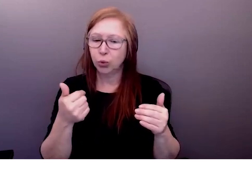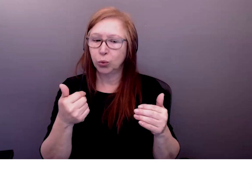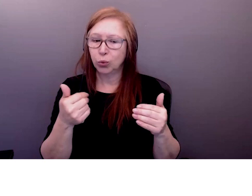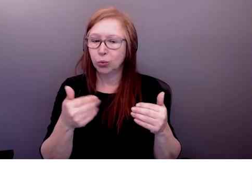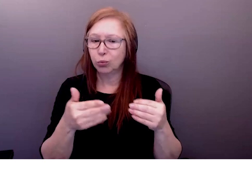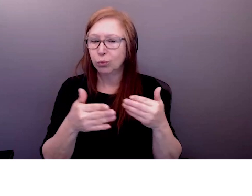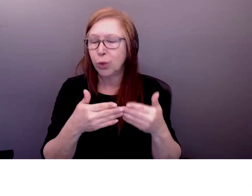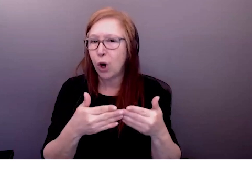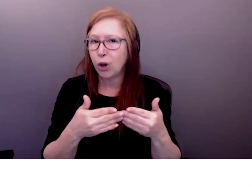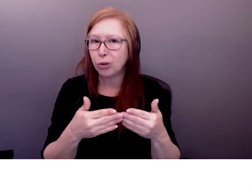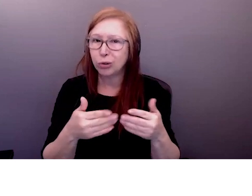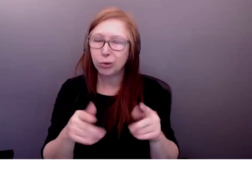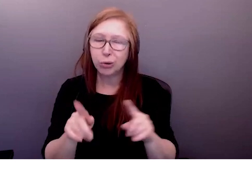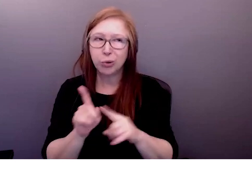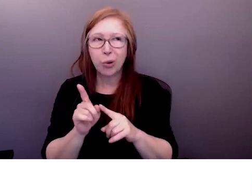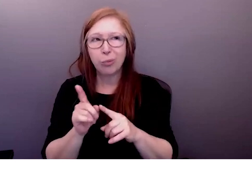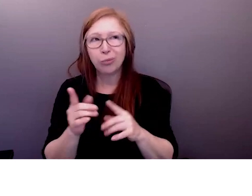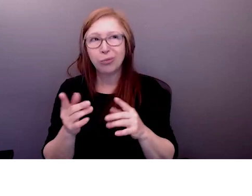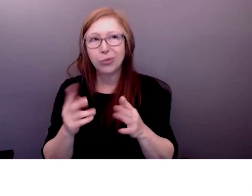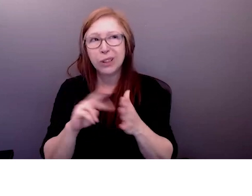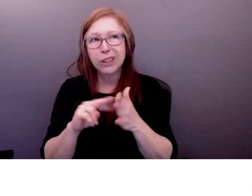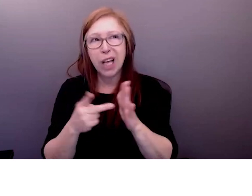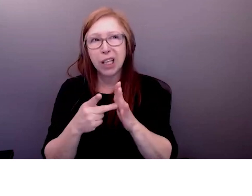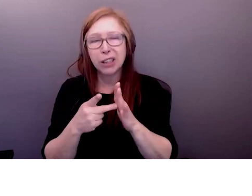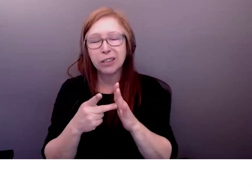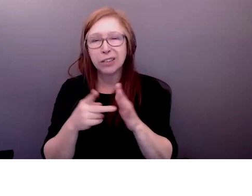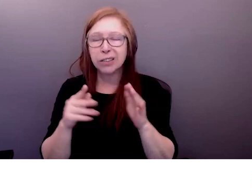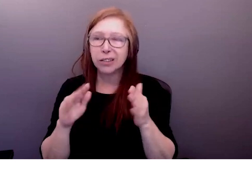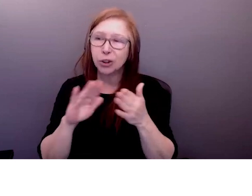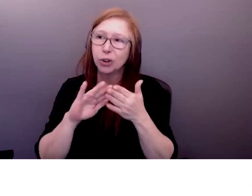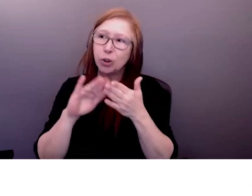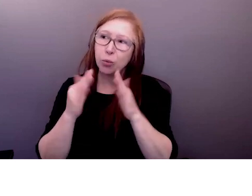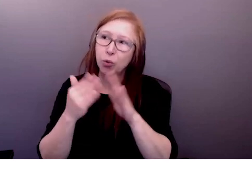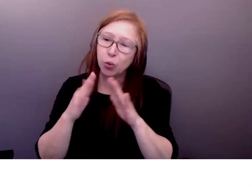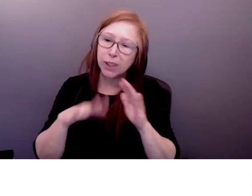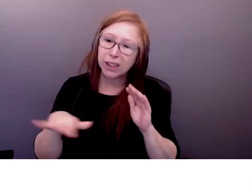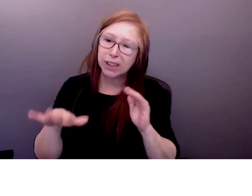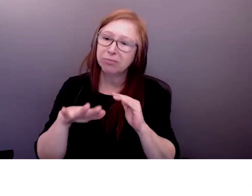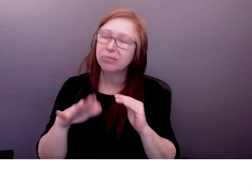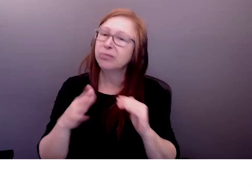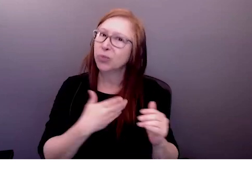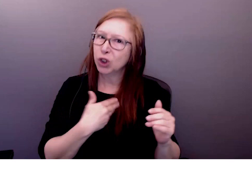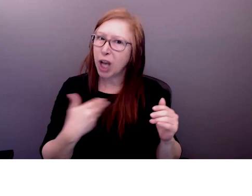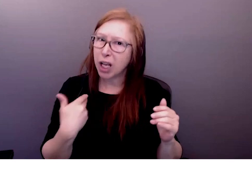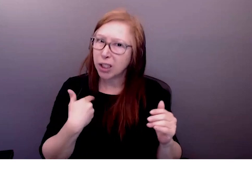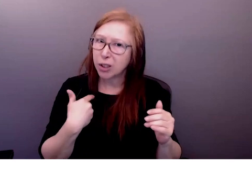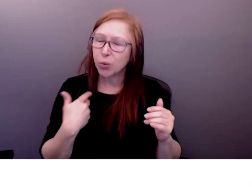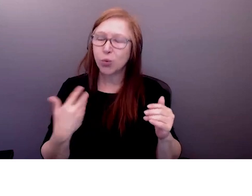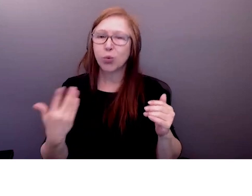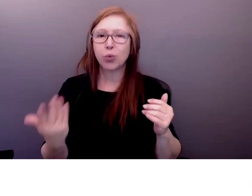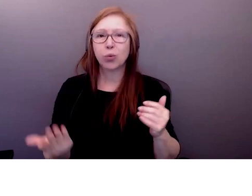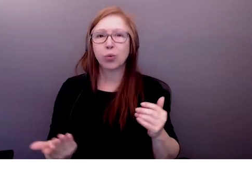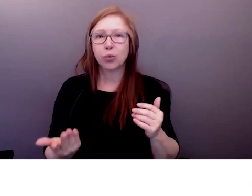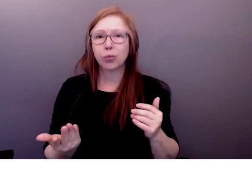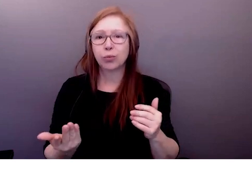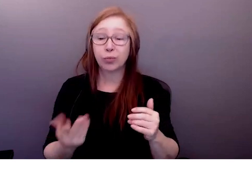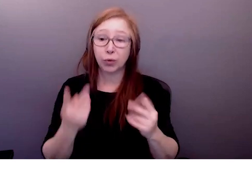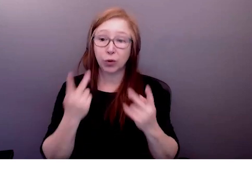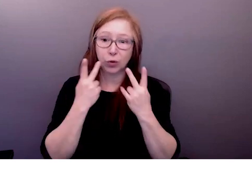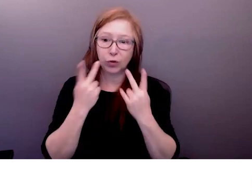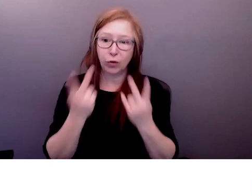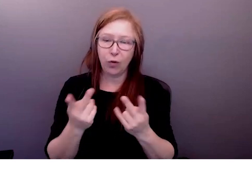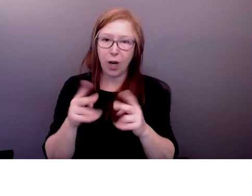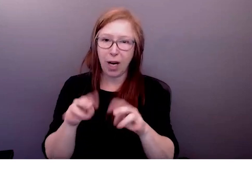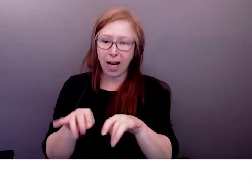difficiles à toucher des marginalisés et ainsi de suite et donc ensuite on va regarder le haut de cette